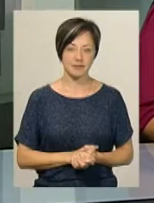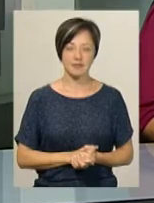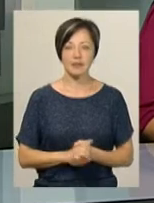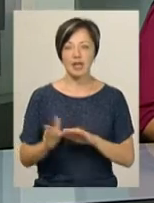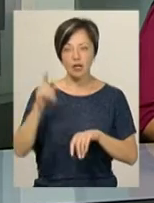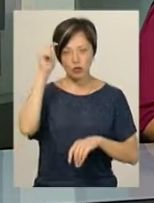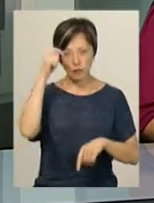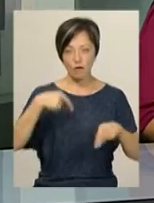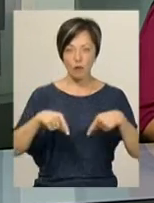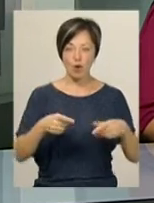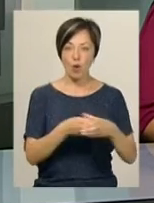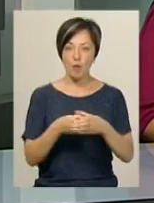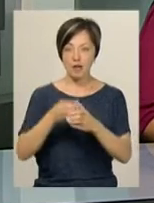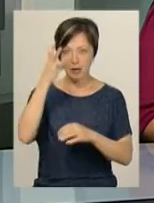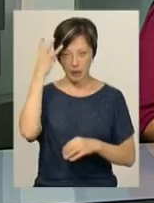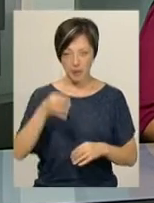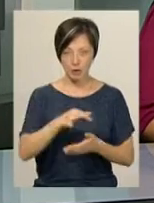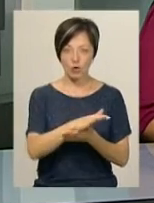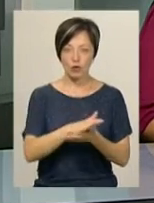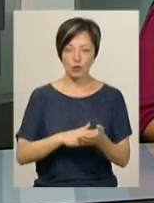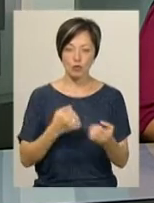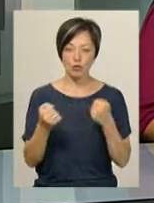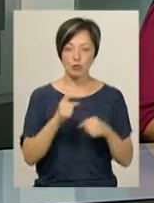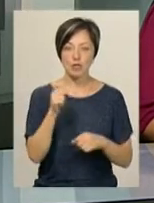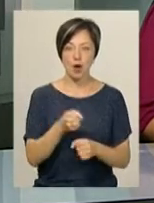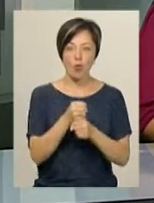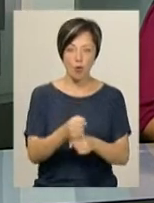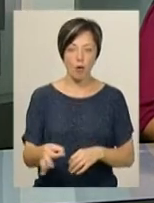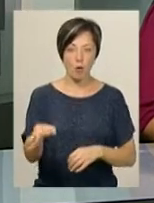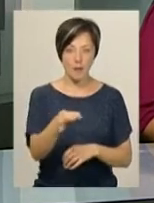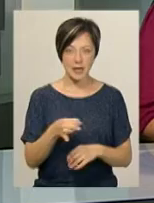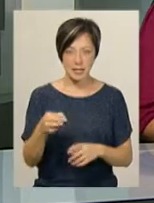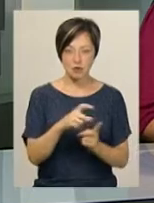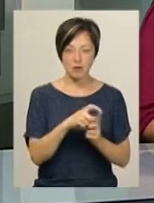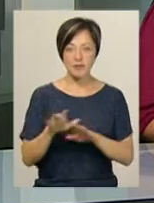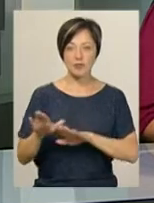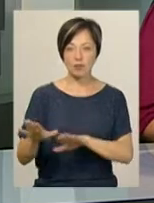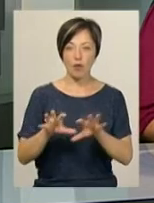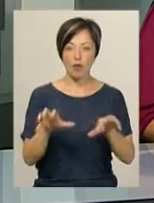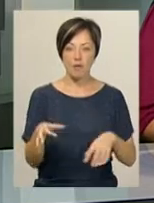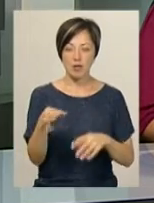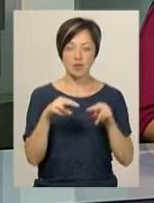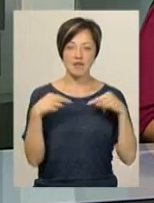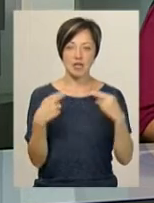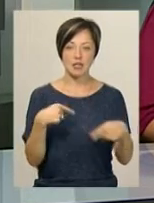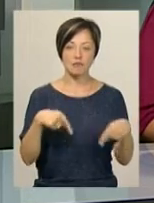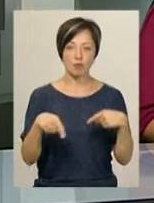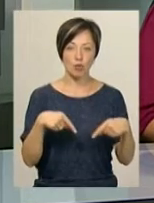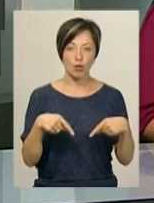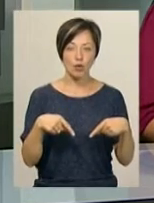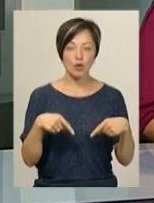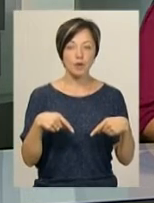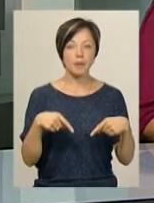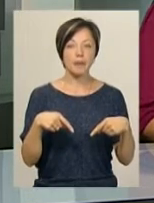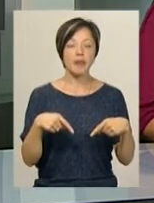Чоловічі футбольні команди Хмельниччини продовжують боротьбу за Кубок області. За словами заступника голови обласної федерації футболу Миколи